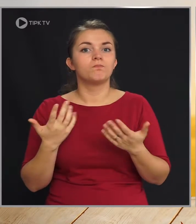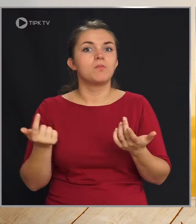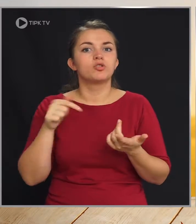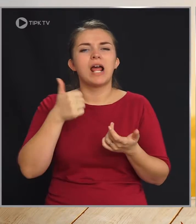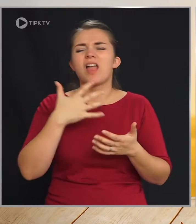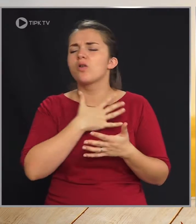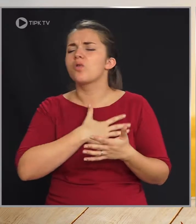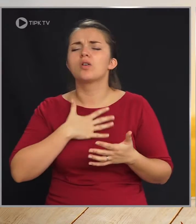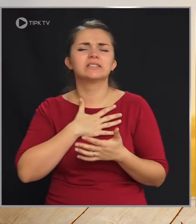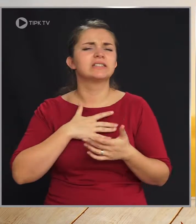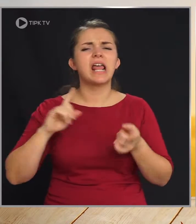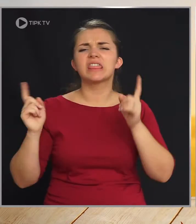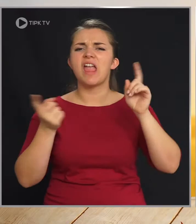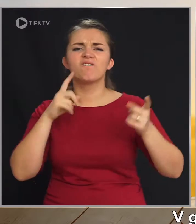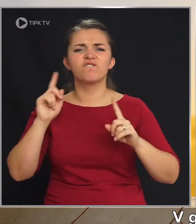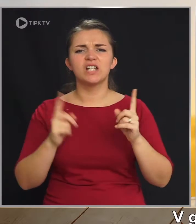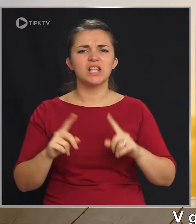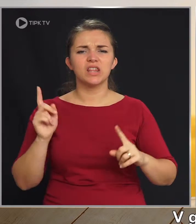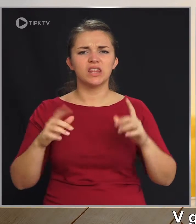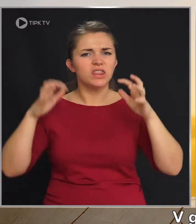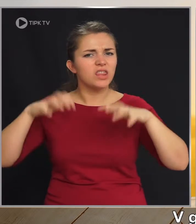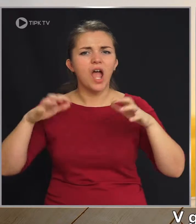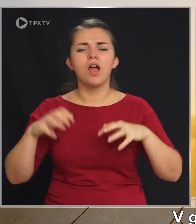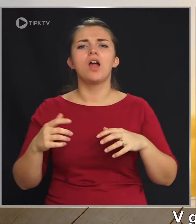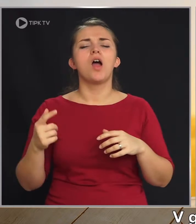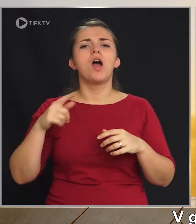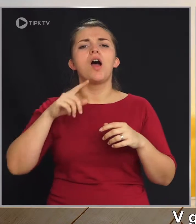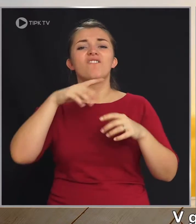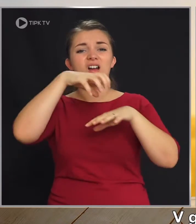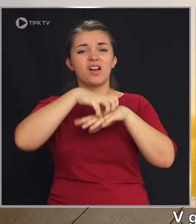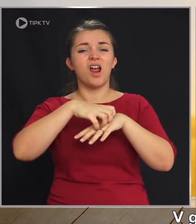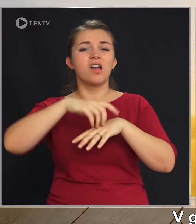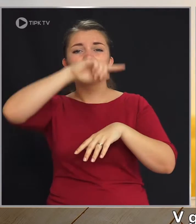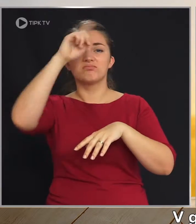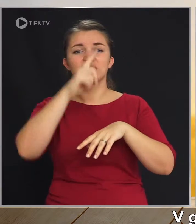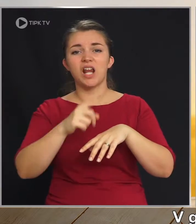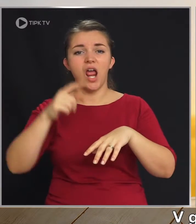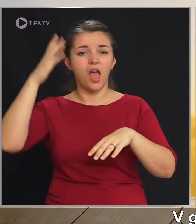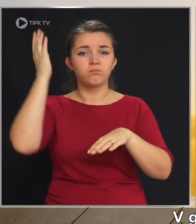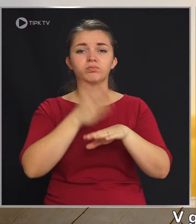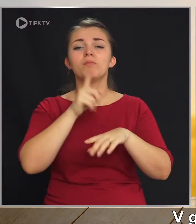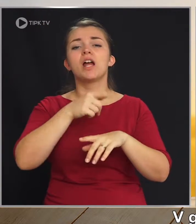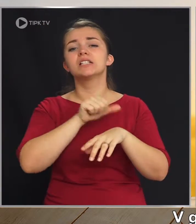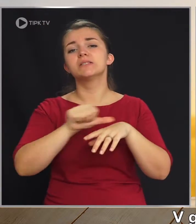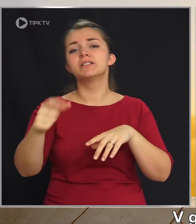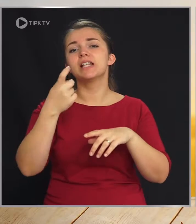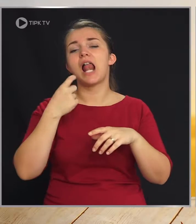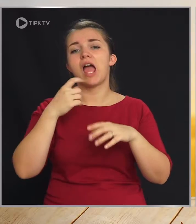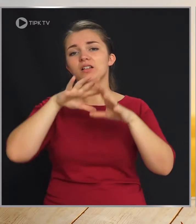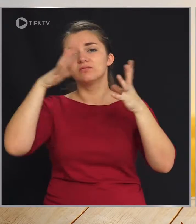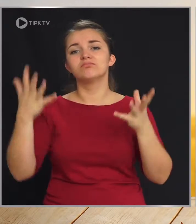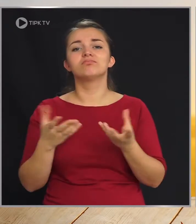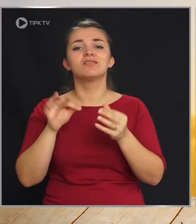je prišla ena strašna nevihta. V grad je udarila strela in ga je zbrisala grad iz obličja zemlje.